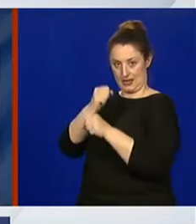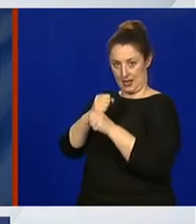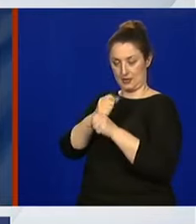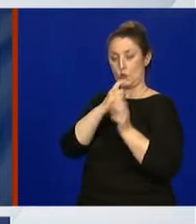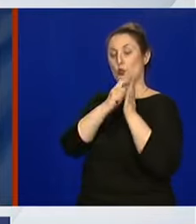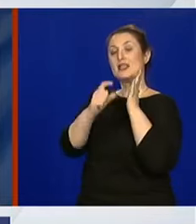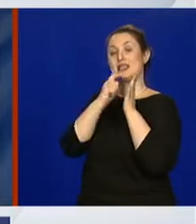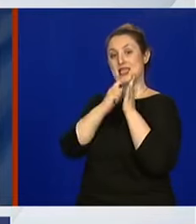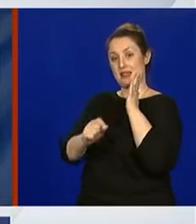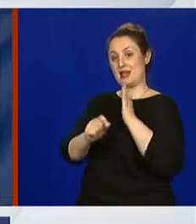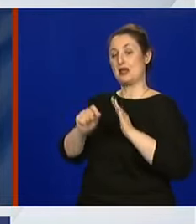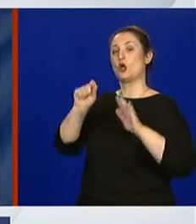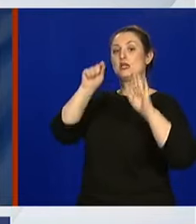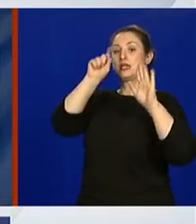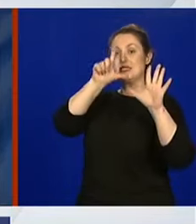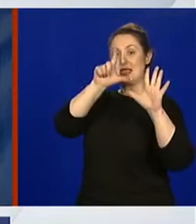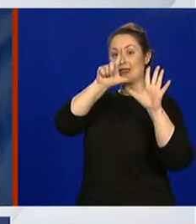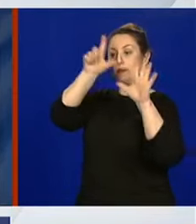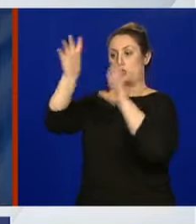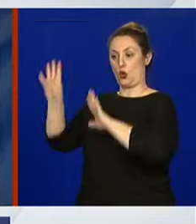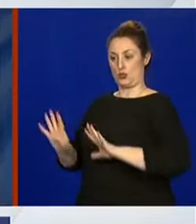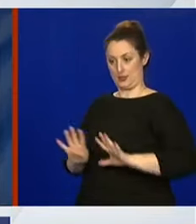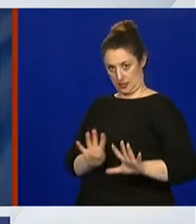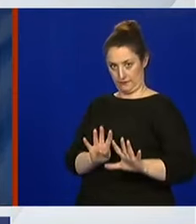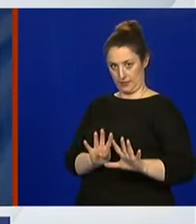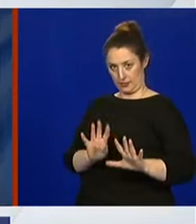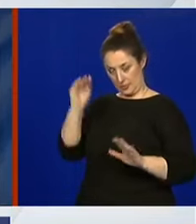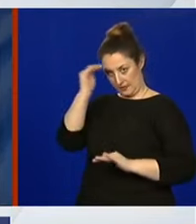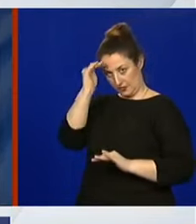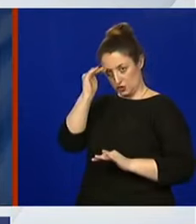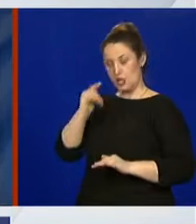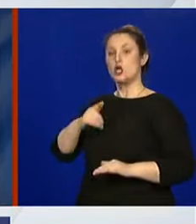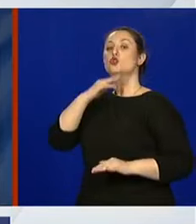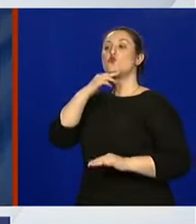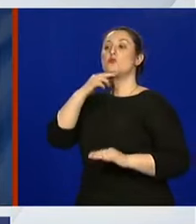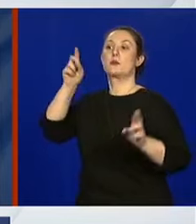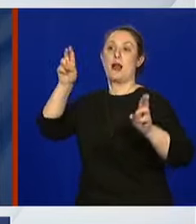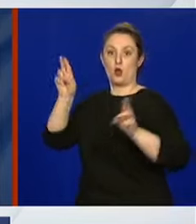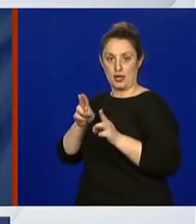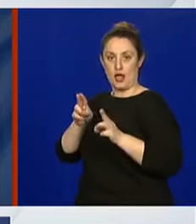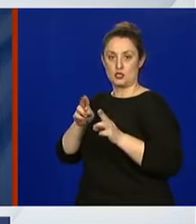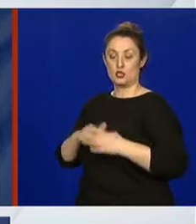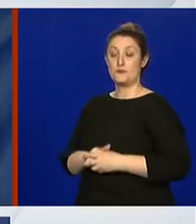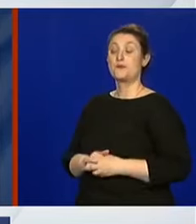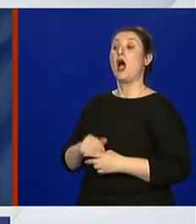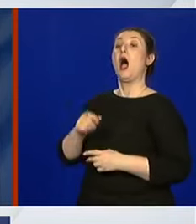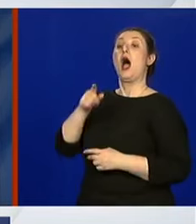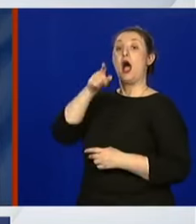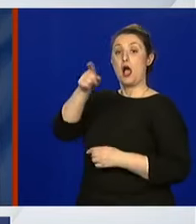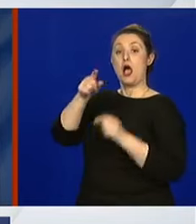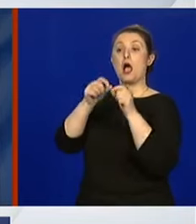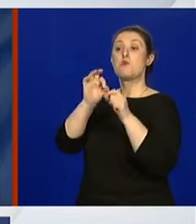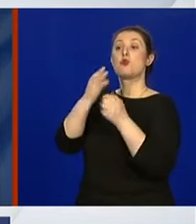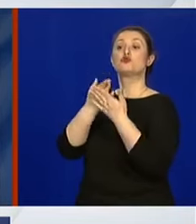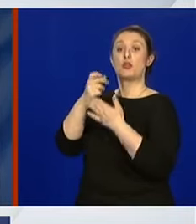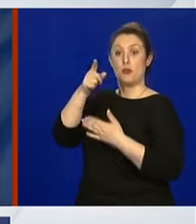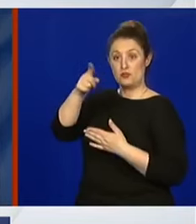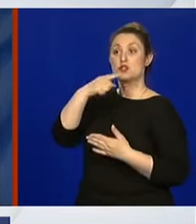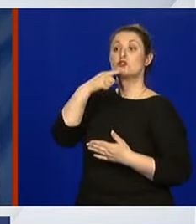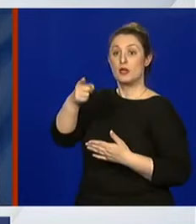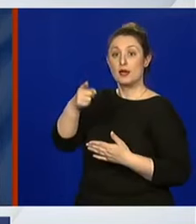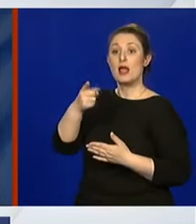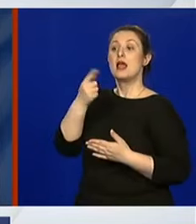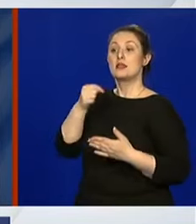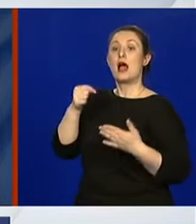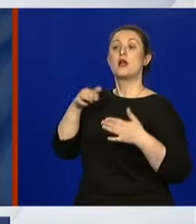od 7 do 21 sata, da će subotom biti skračeno. I vi ste, gospodine Božinoviću, rekli da ljudi treba malo bolje